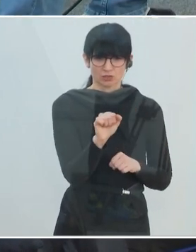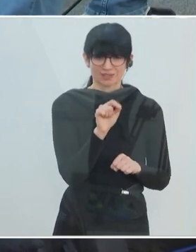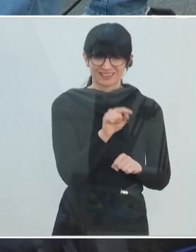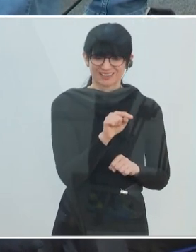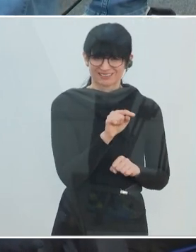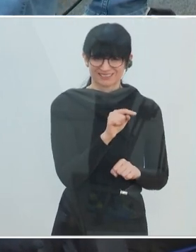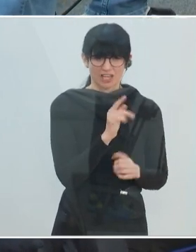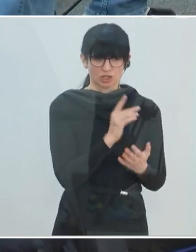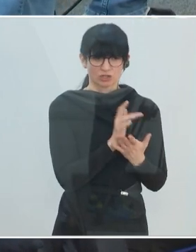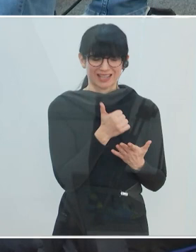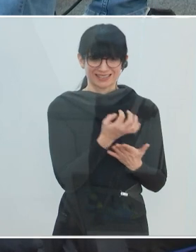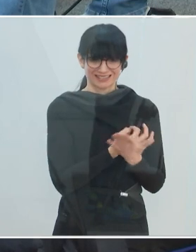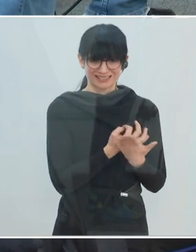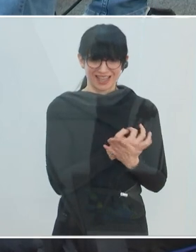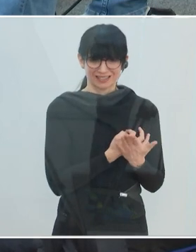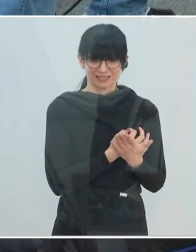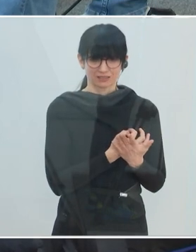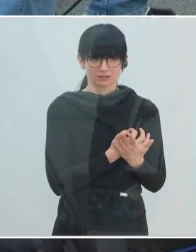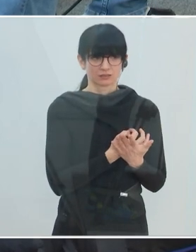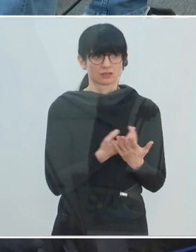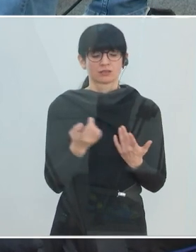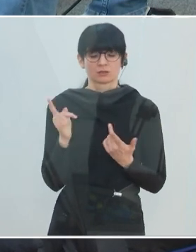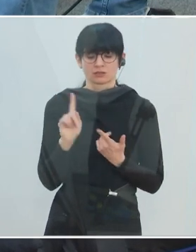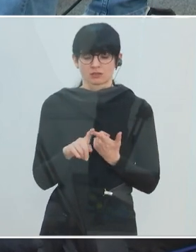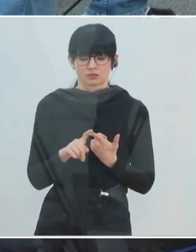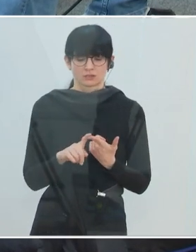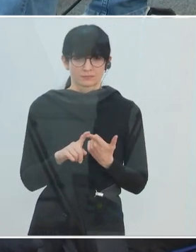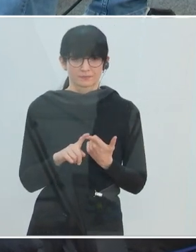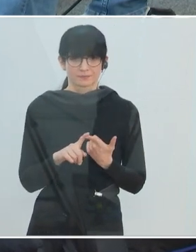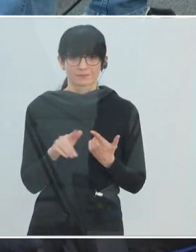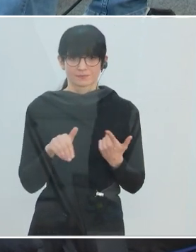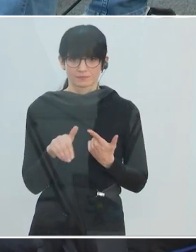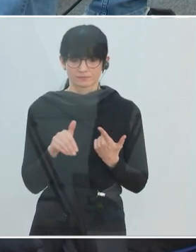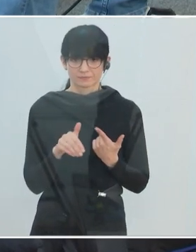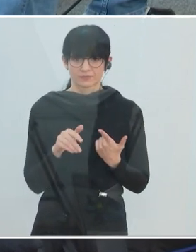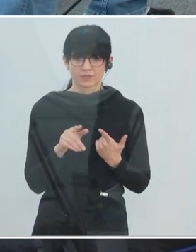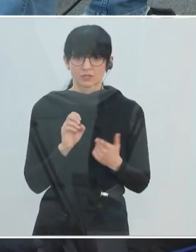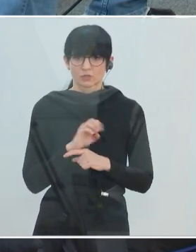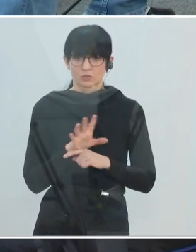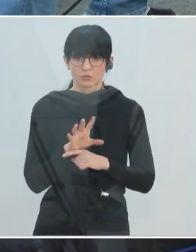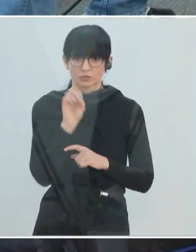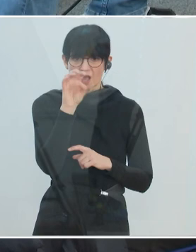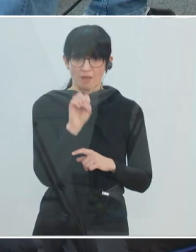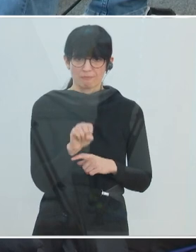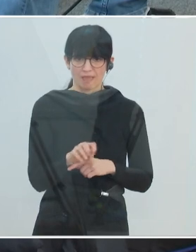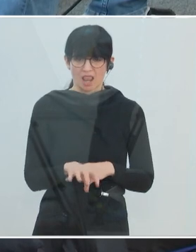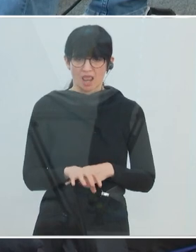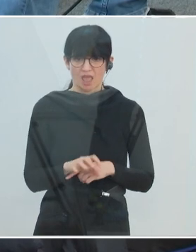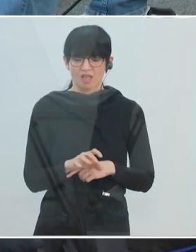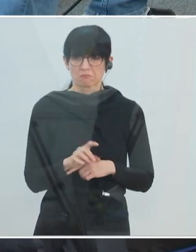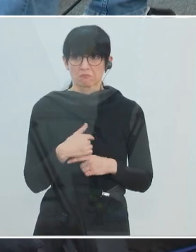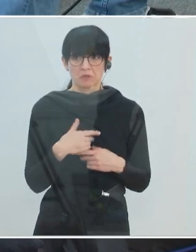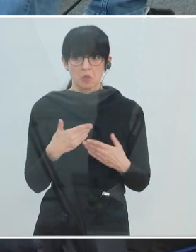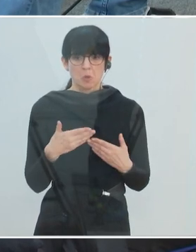ein Symptom dafür und wie sollte man dem begegnen? An den Herrn Minister, die Corona-Ampelkommission empfiehlt jetzt, dass man eventuell geplante